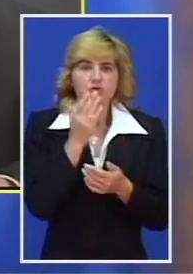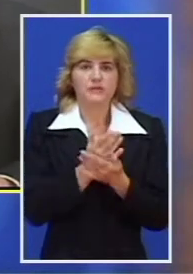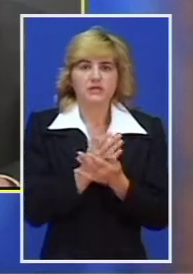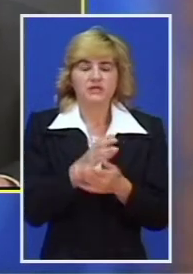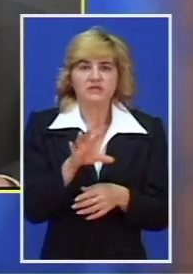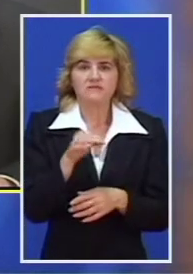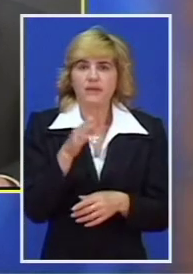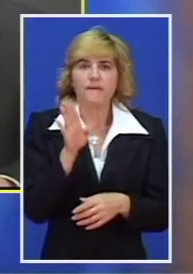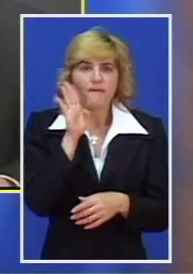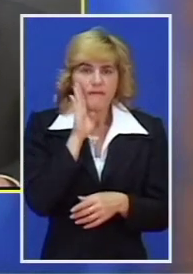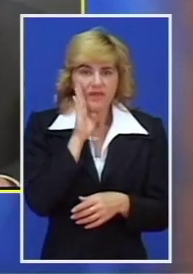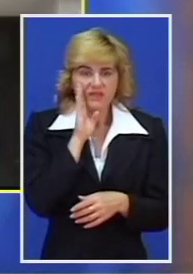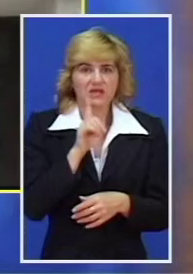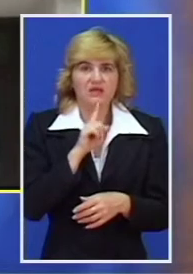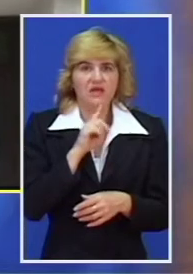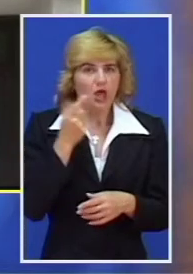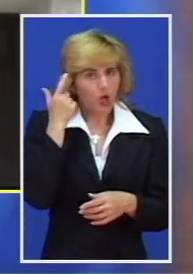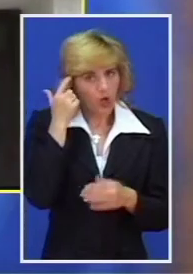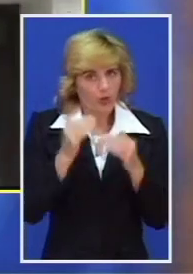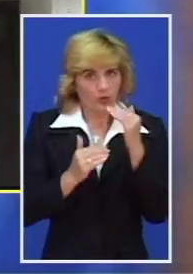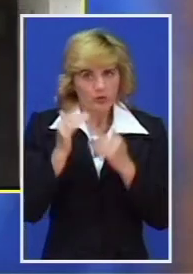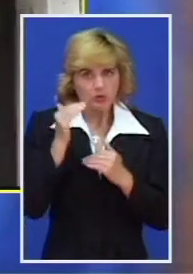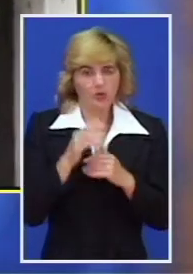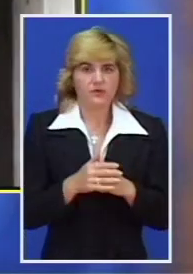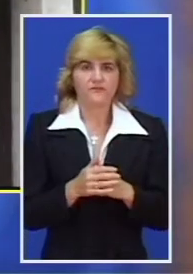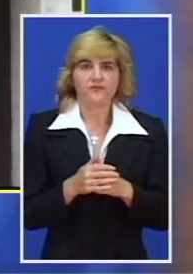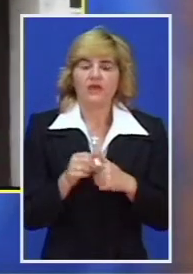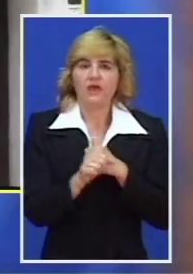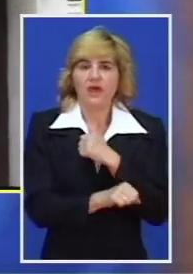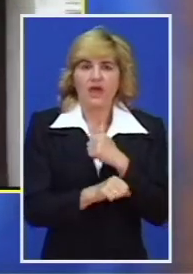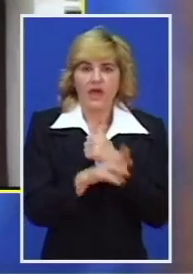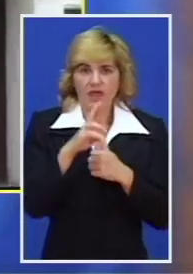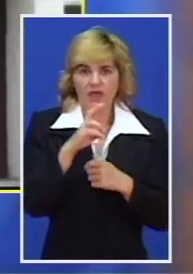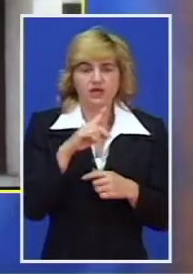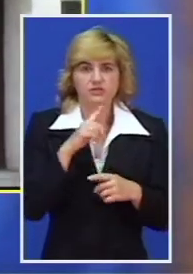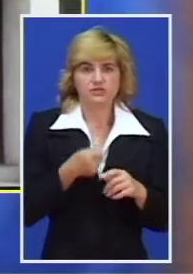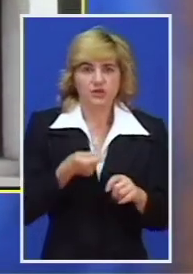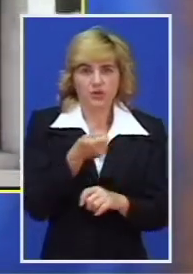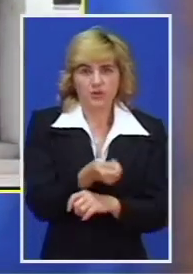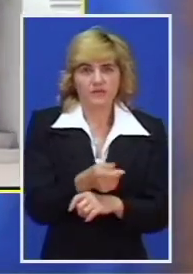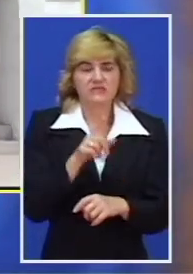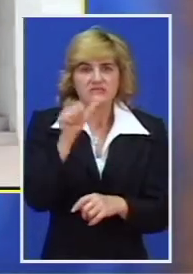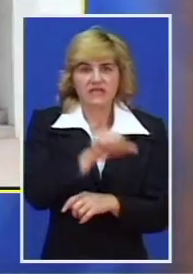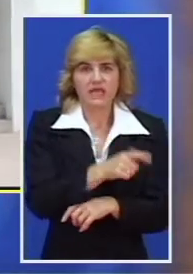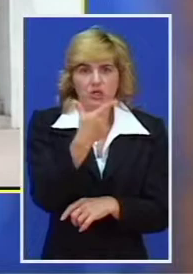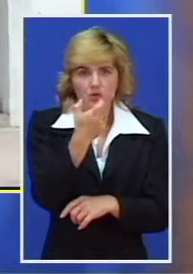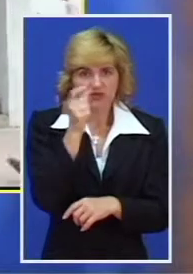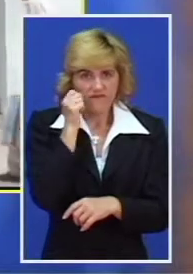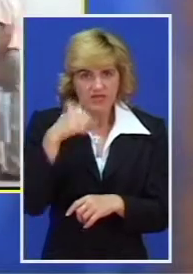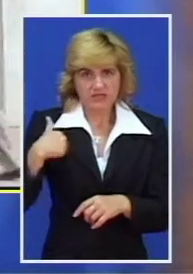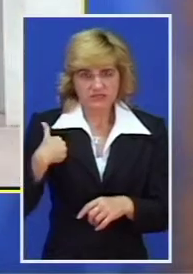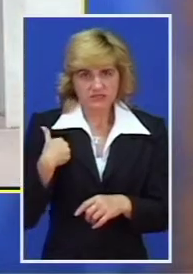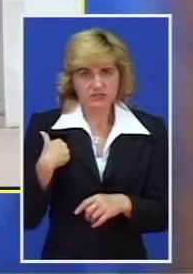iz maternjeg jezika i opšte kulture. Ekonomski fakultet upisuje 1200 studenta, a danas je ispit polagalo